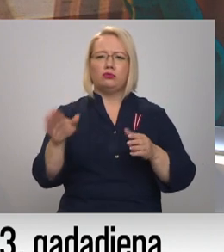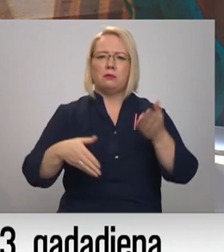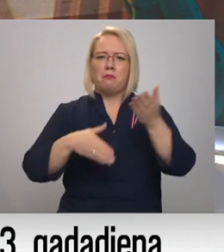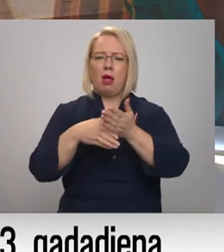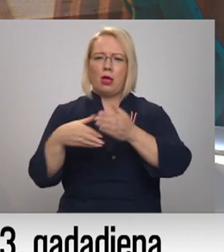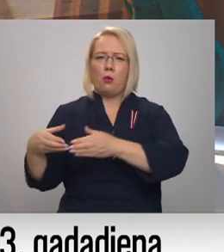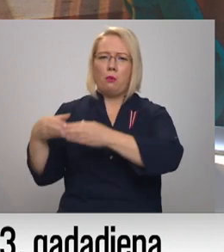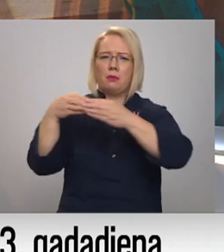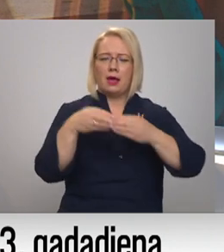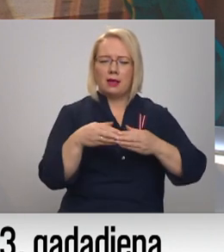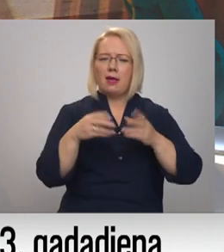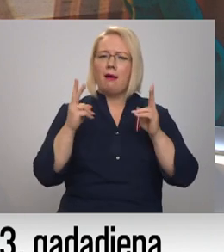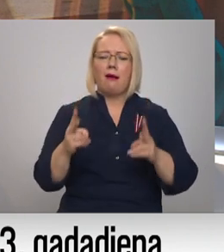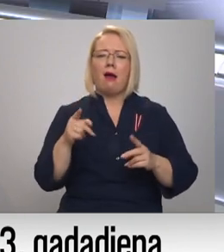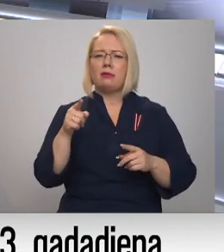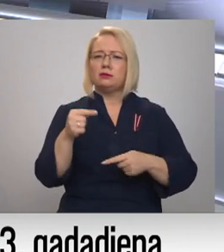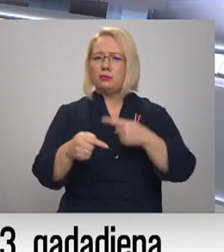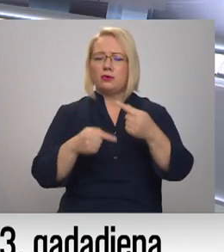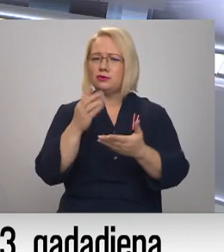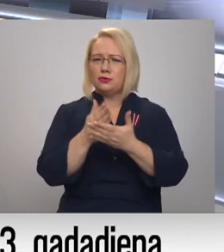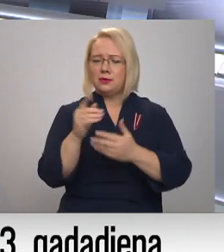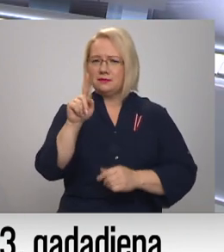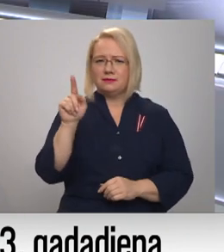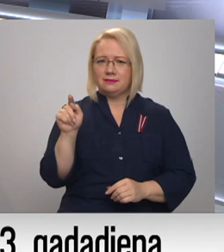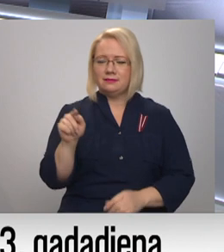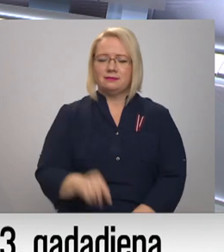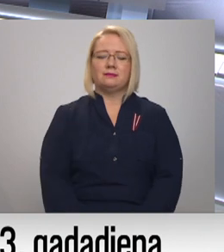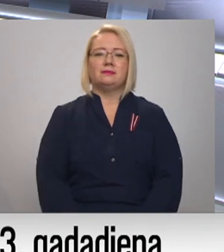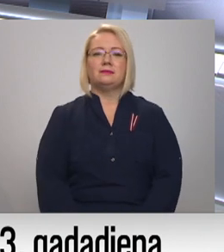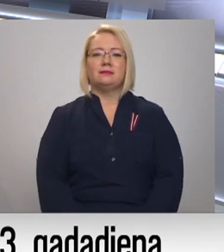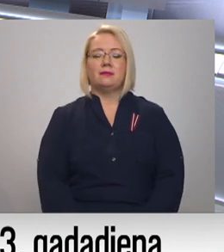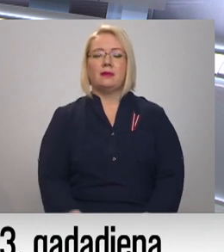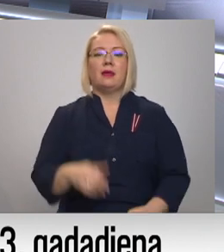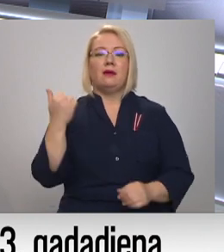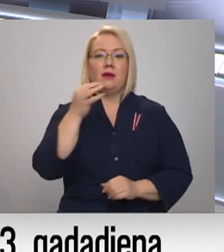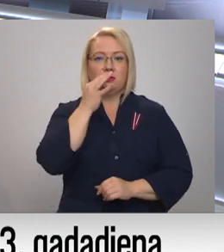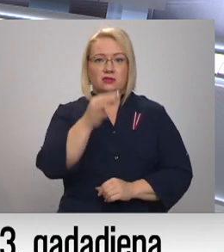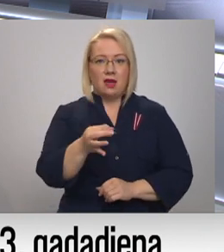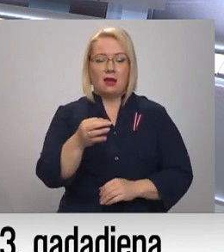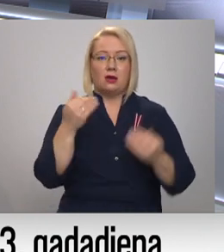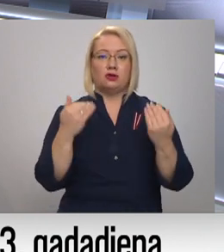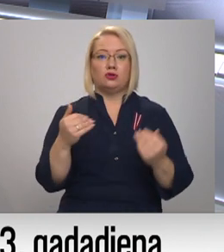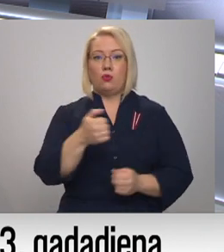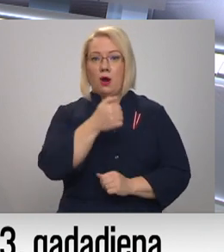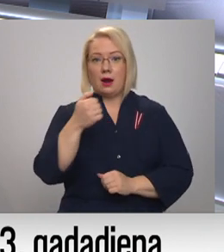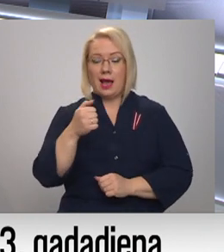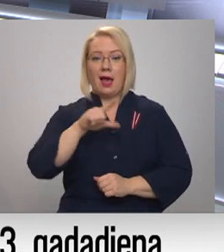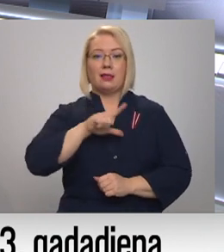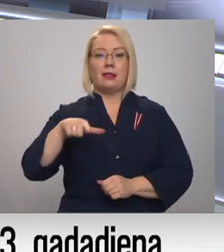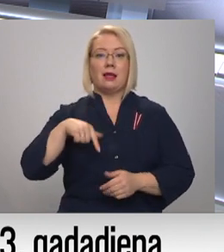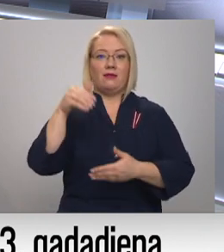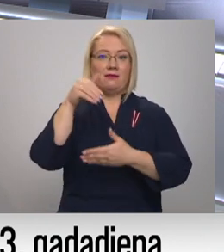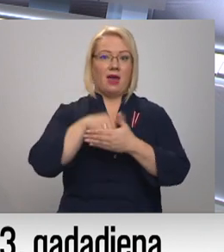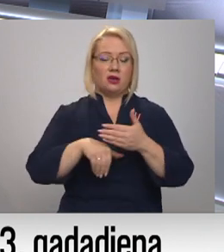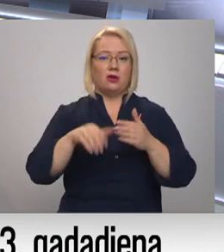jau tādā? Nāpjomīgi ir savākta, sākatavojas iestam. Jā, šogad vispār Latvijas vēsturi